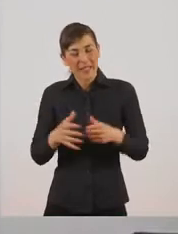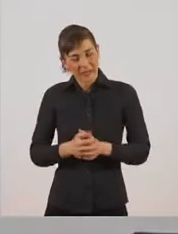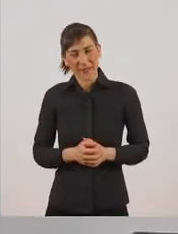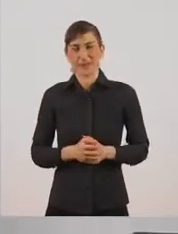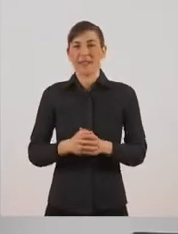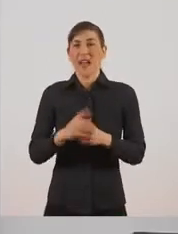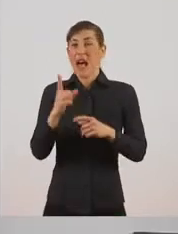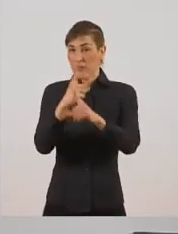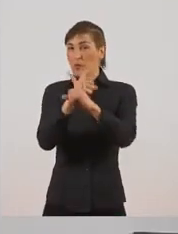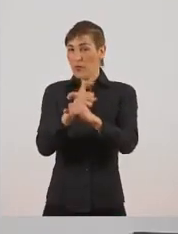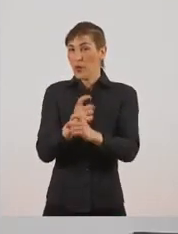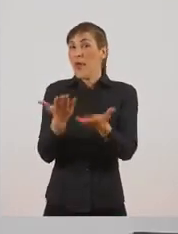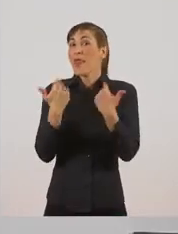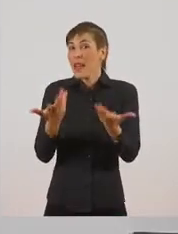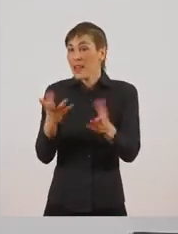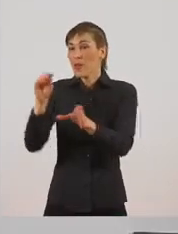ασπόνδυλα.